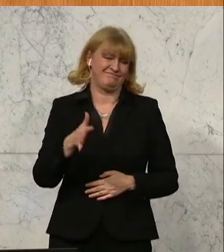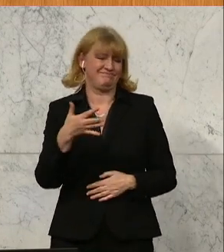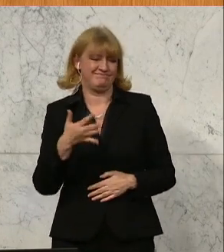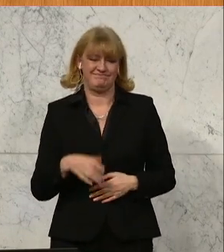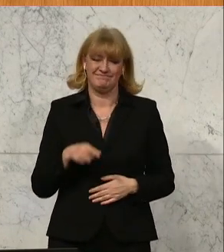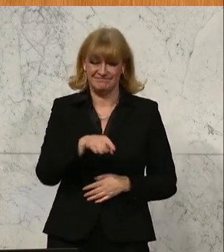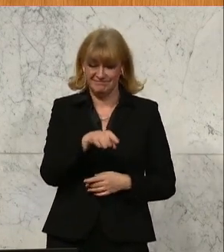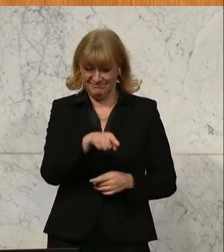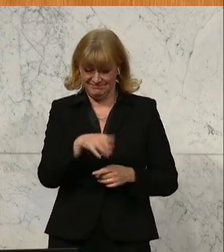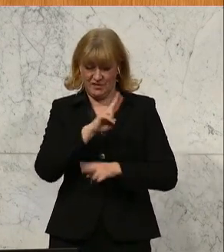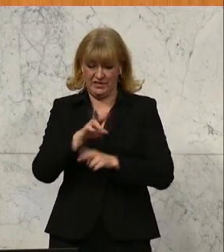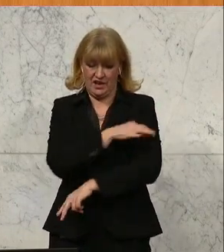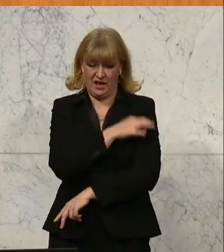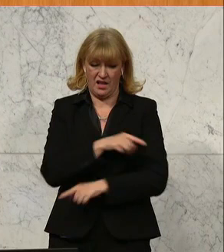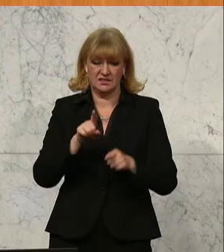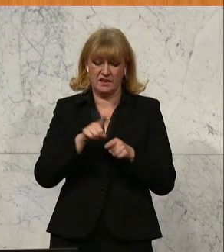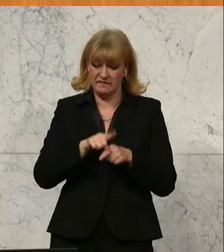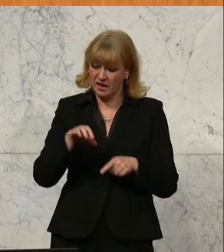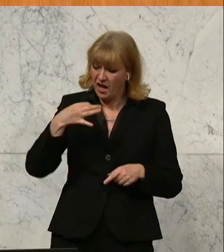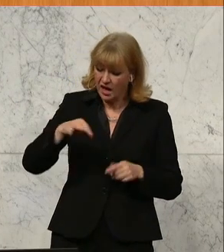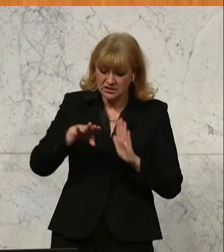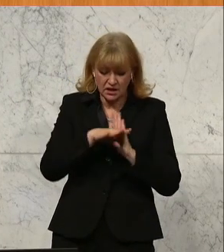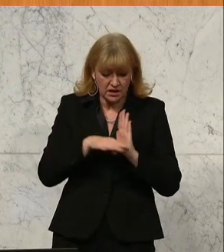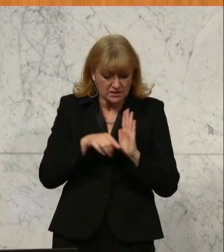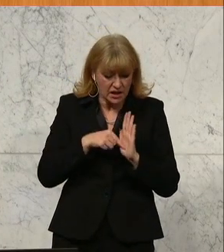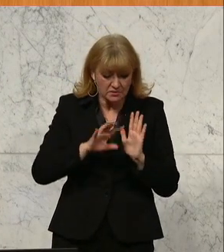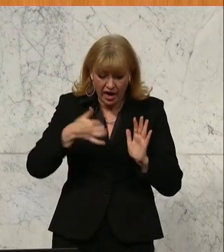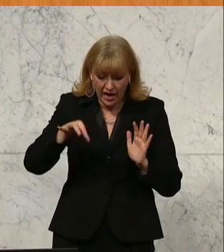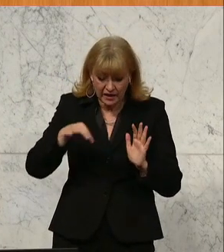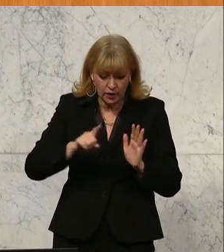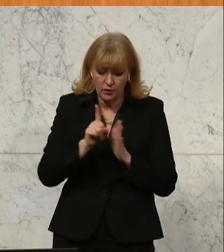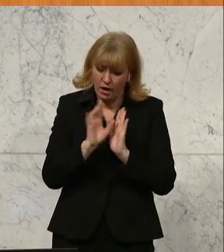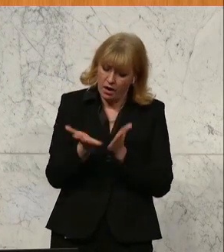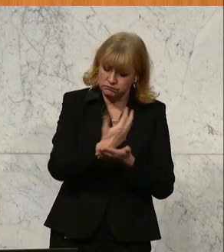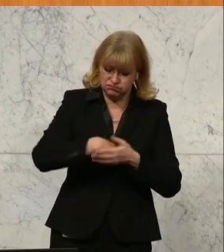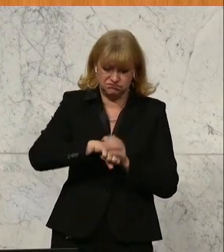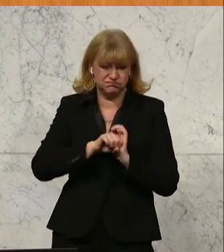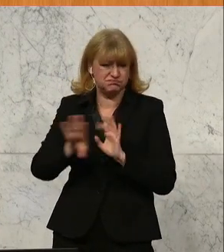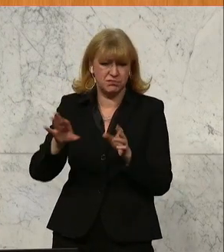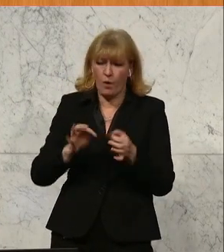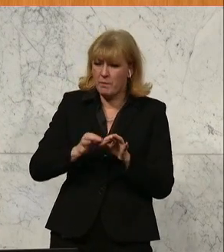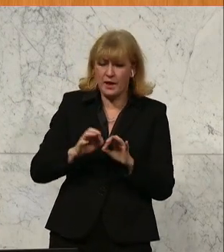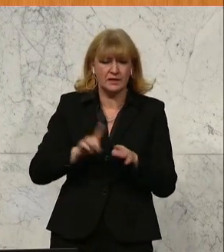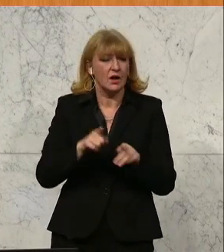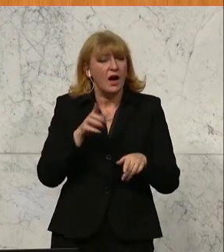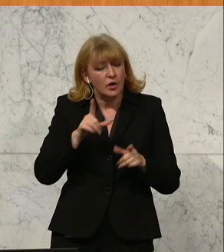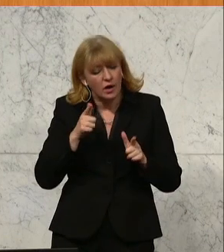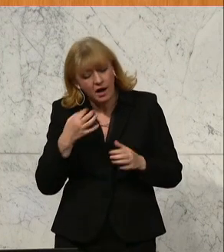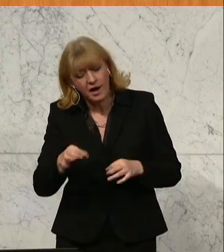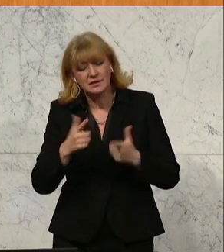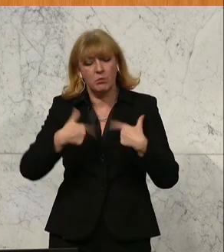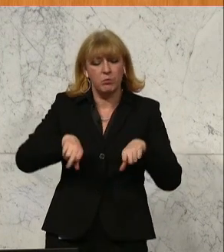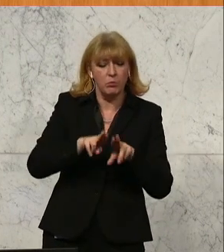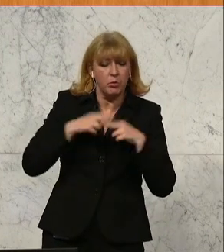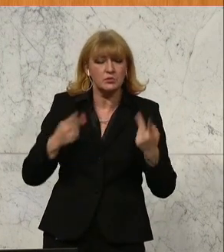gesamte Gesetz mit einer einzigen Regelung komplett aus. Durch jedes einfache Bundes- oder Landesgesetz, das eigene